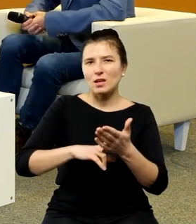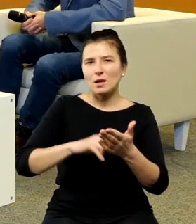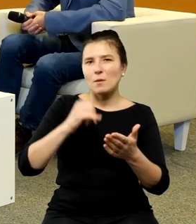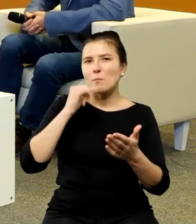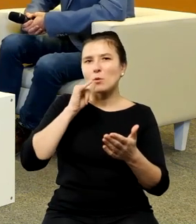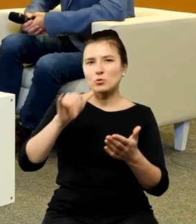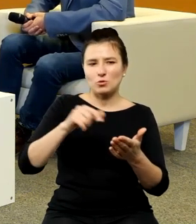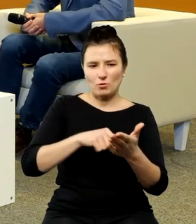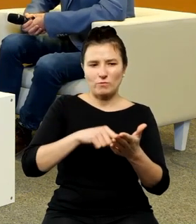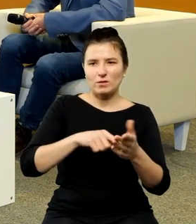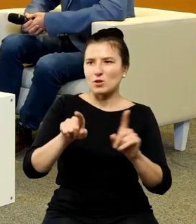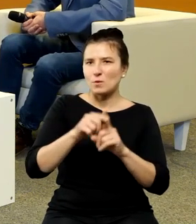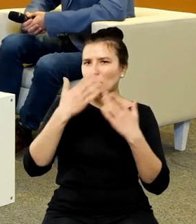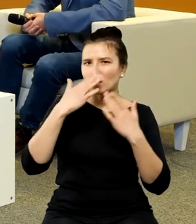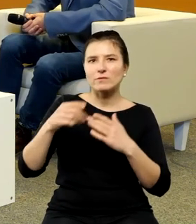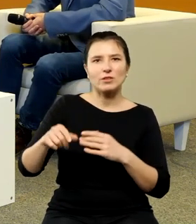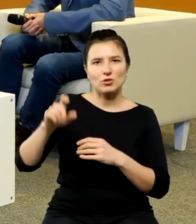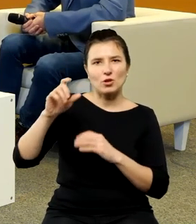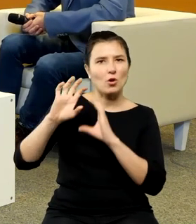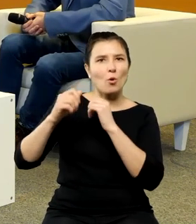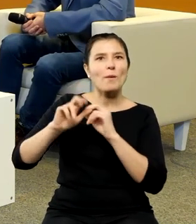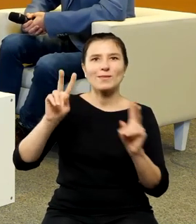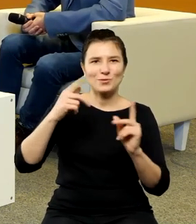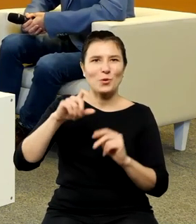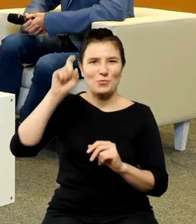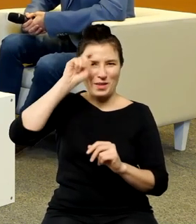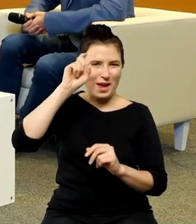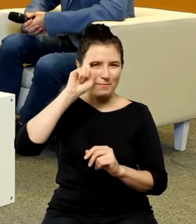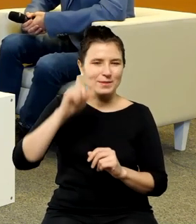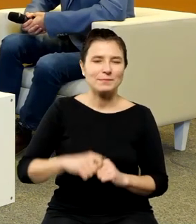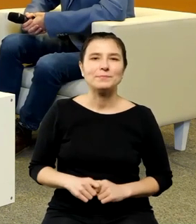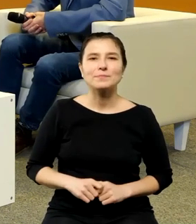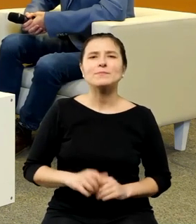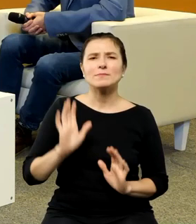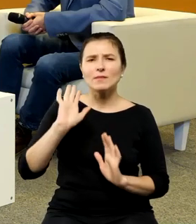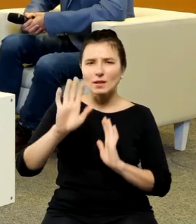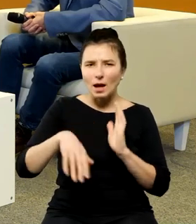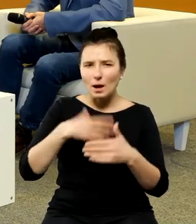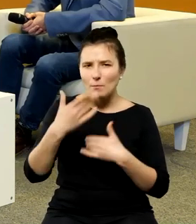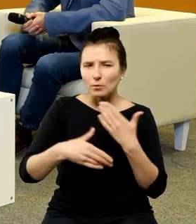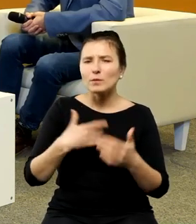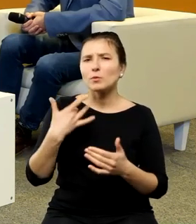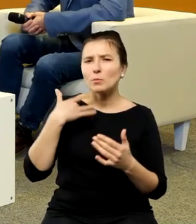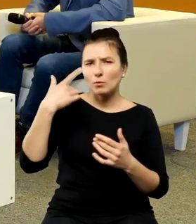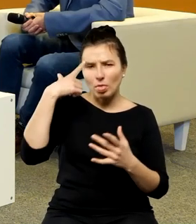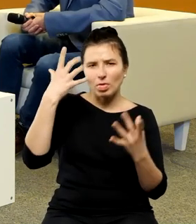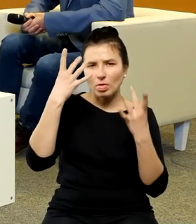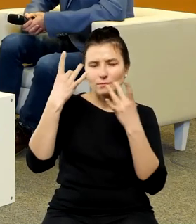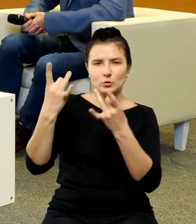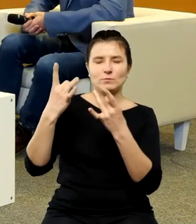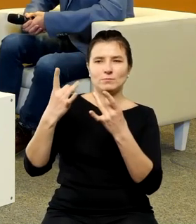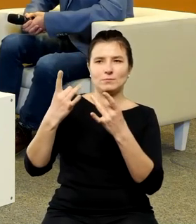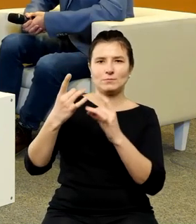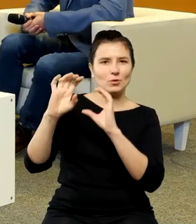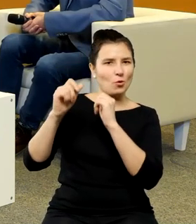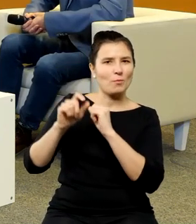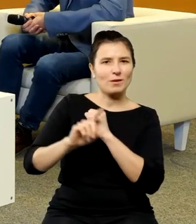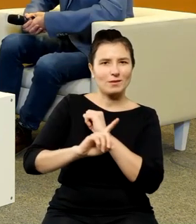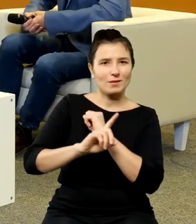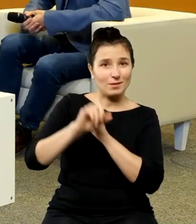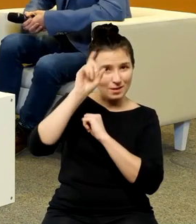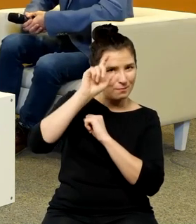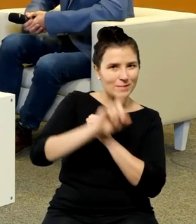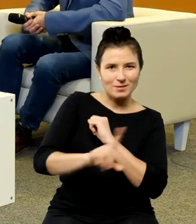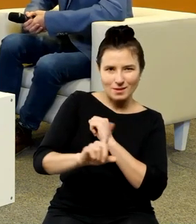mimo wszystko później światowo utrwalone to zostało, że Kopernik jednak był